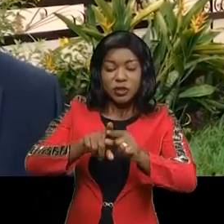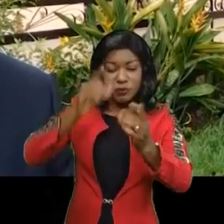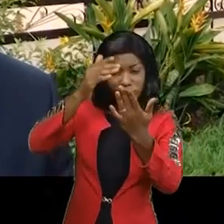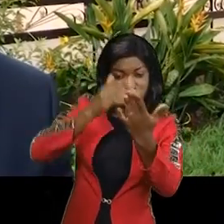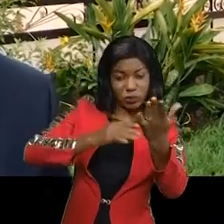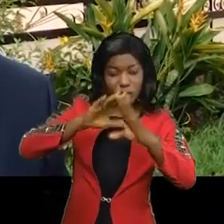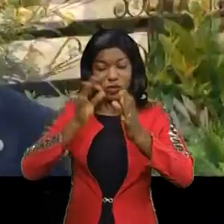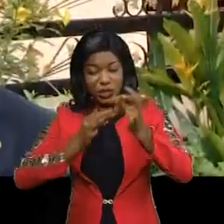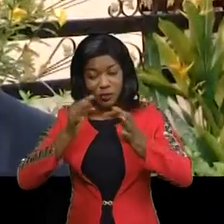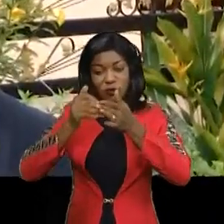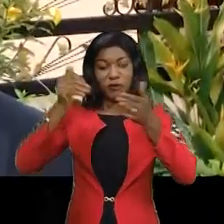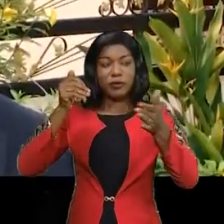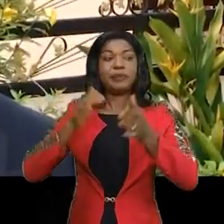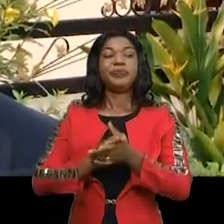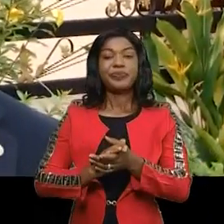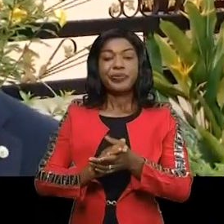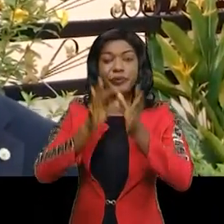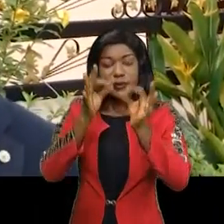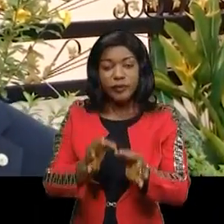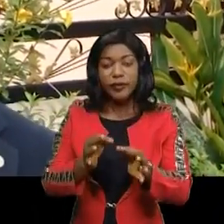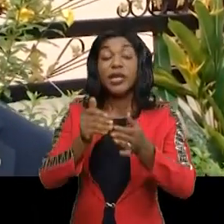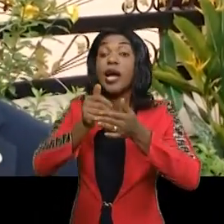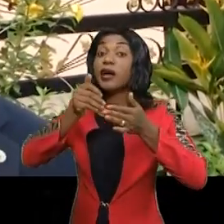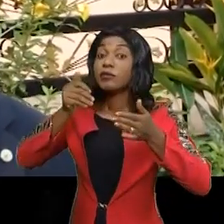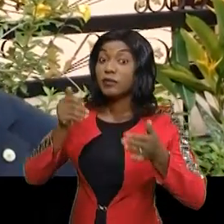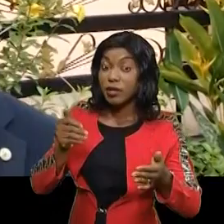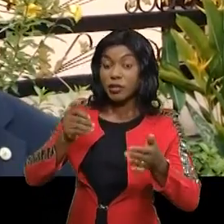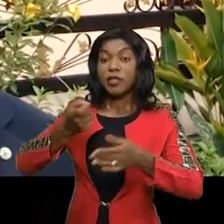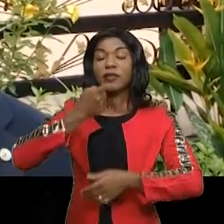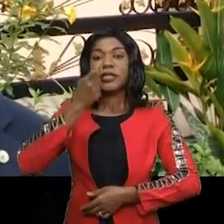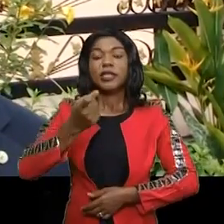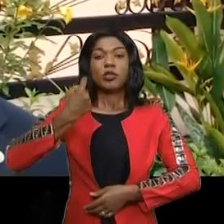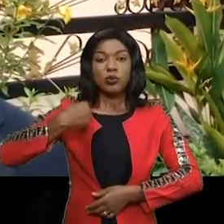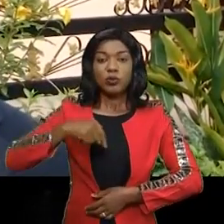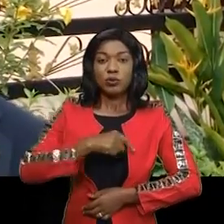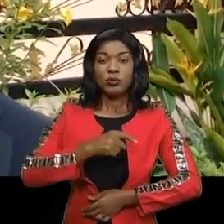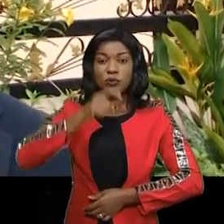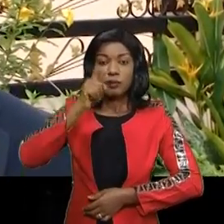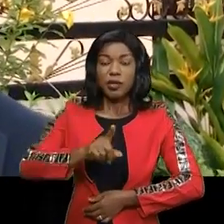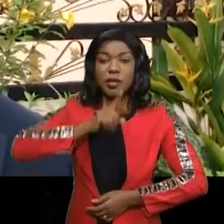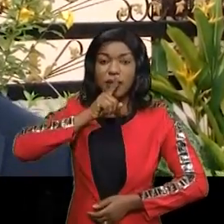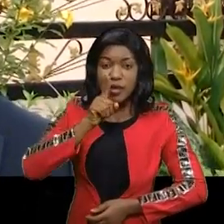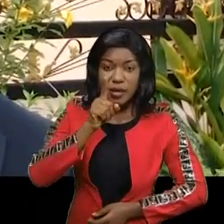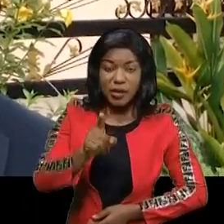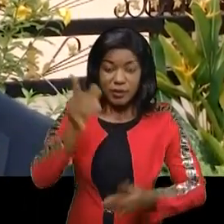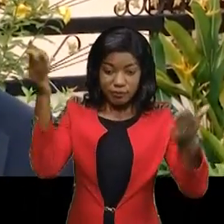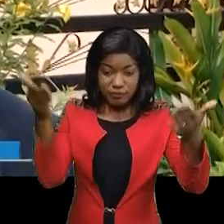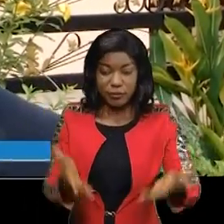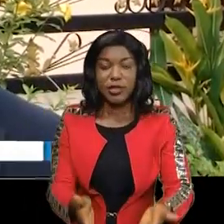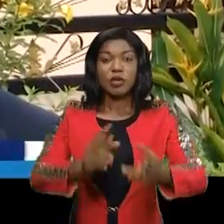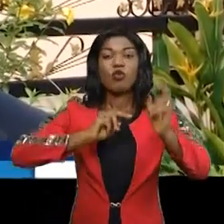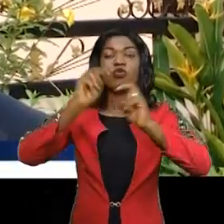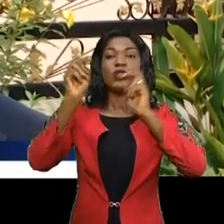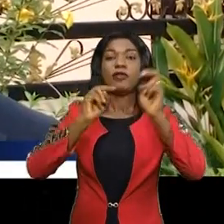que j'ai donnés. Là-dessus, d'abord, j'avais annoncé que nous devrions être présents au